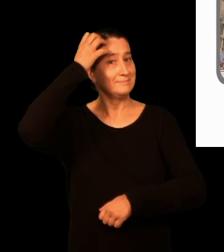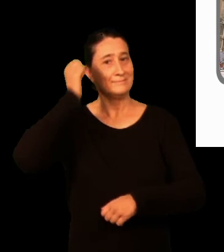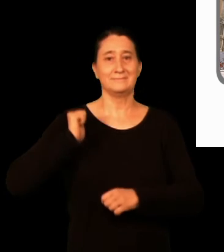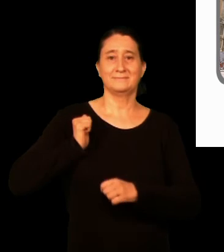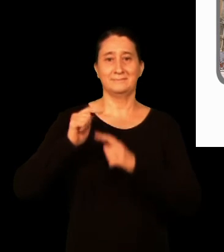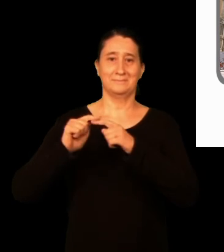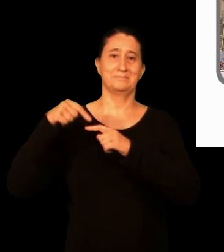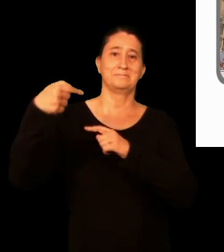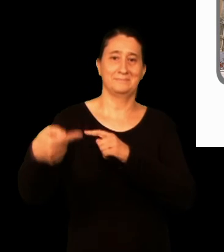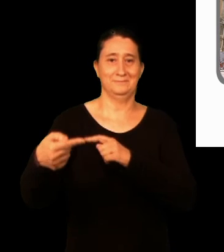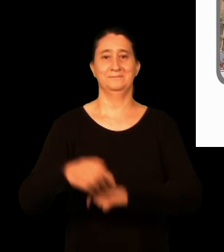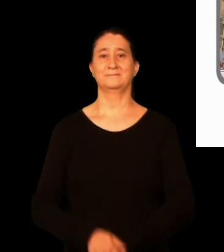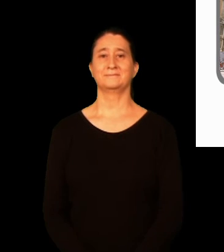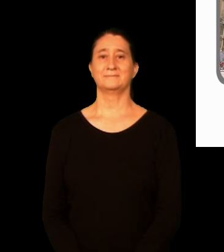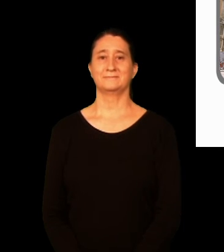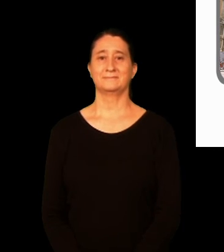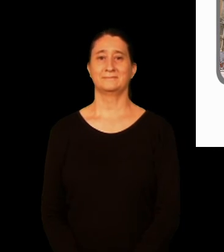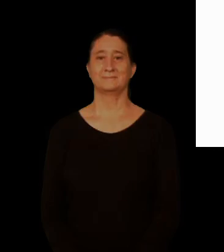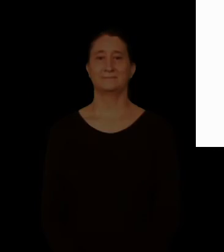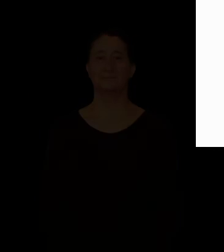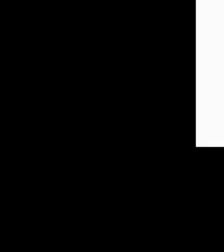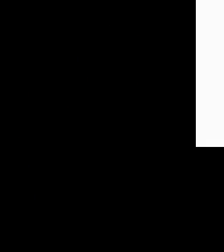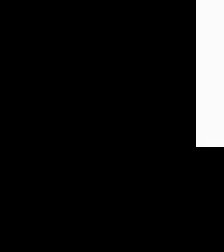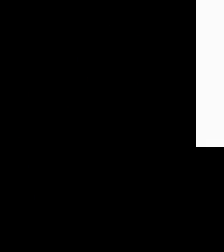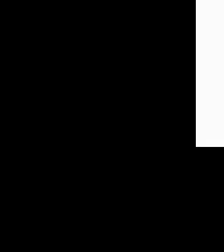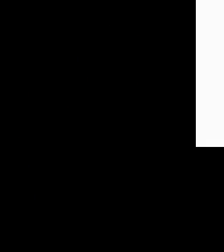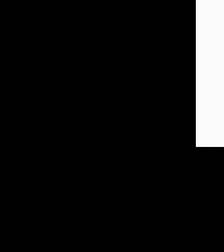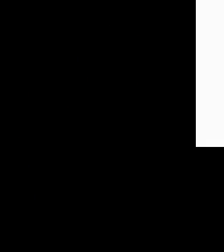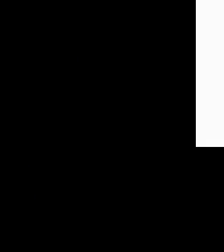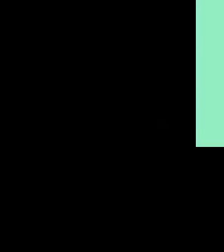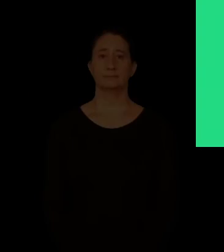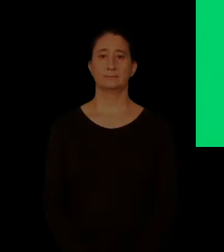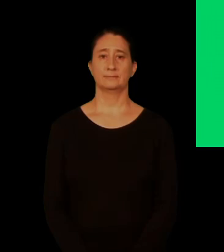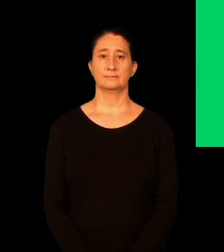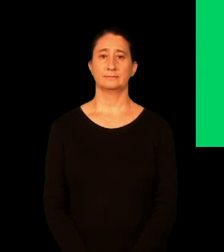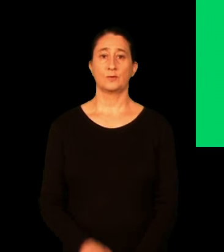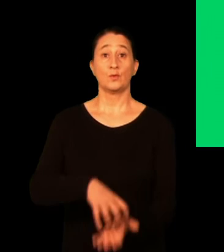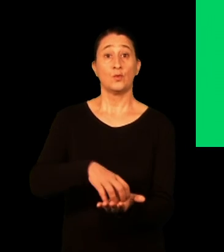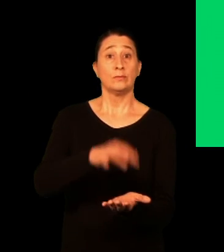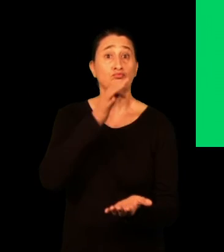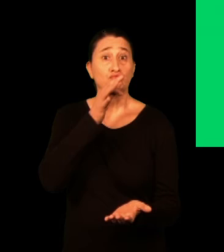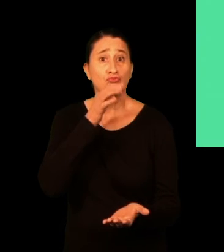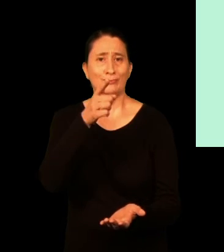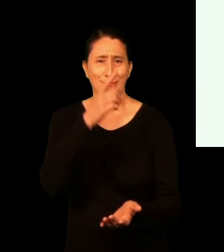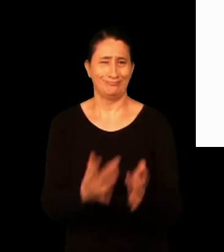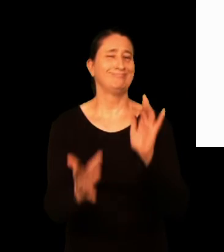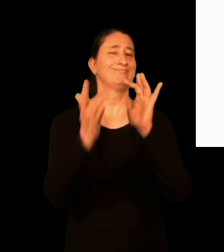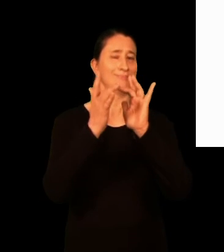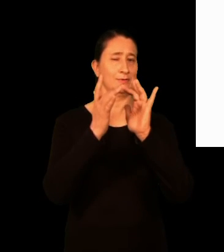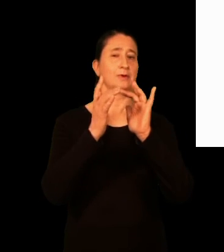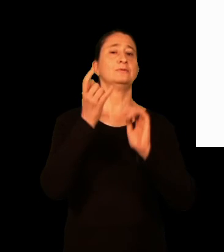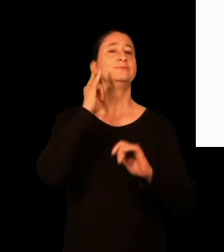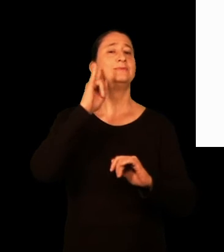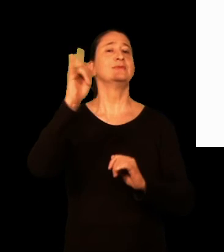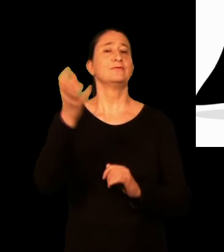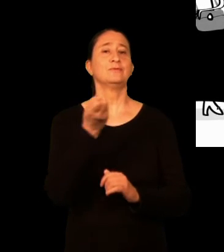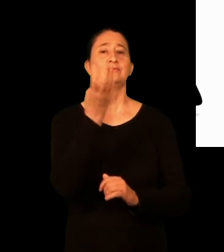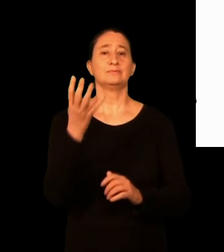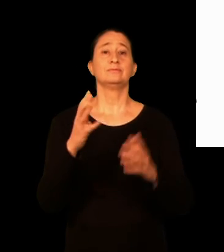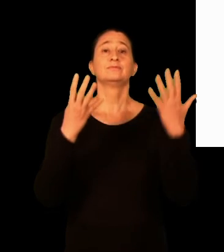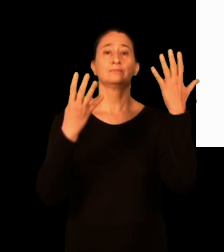errege eta pasko azteetan izan ezik. Hora hendik zalantzak dituzu, gurekin harremanetan jarzaitezke.